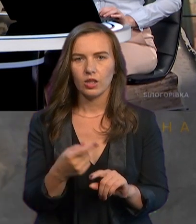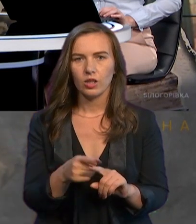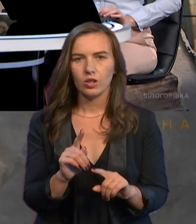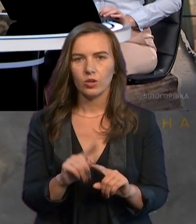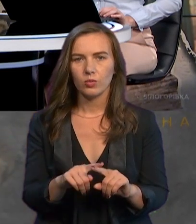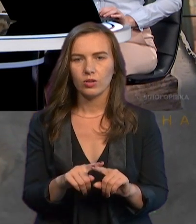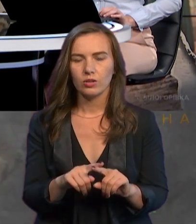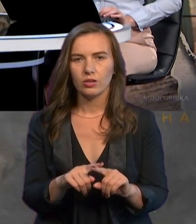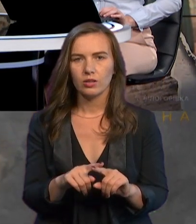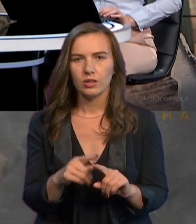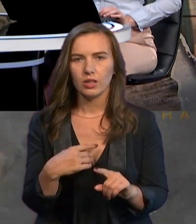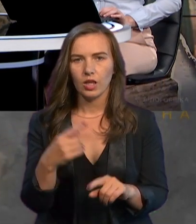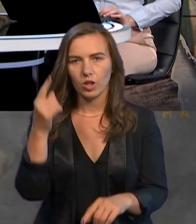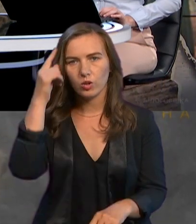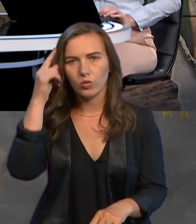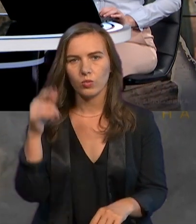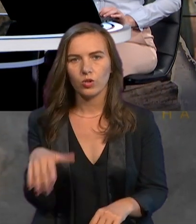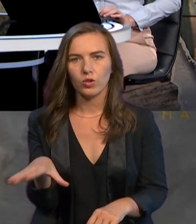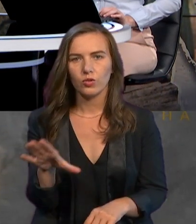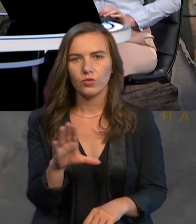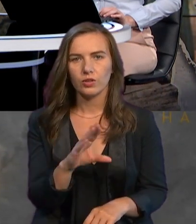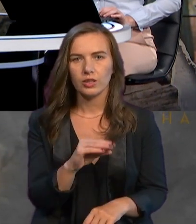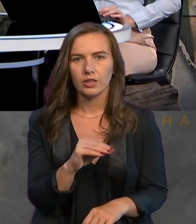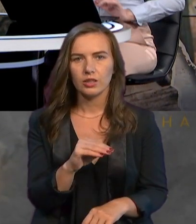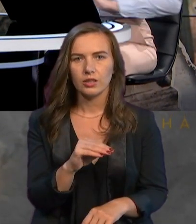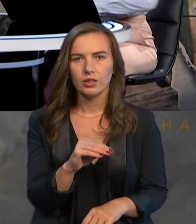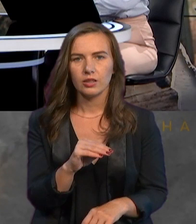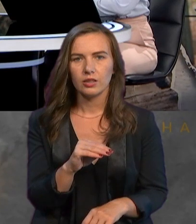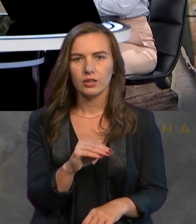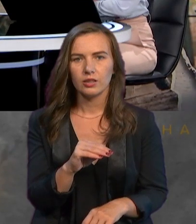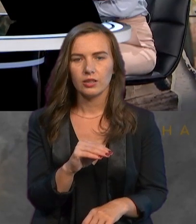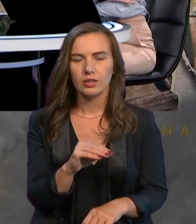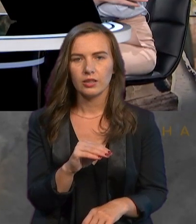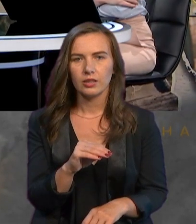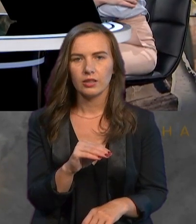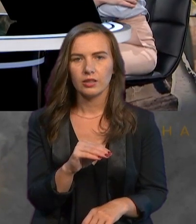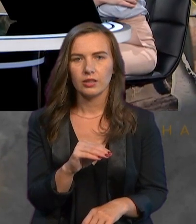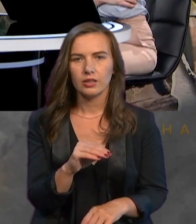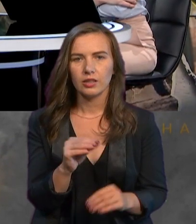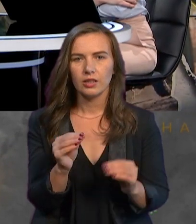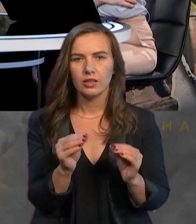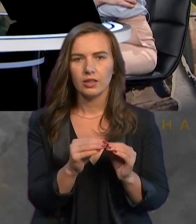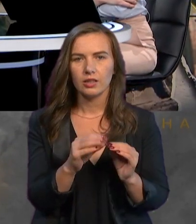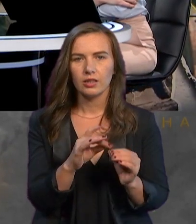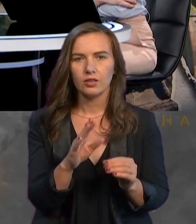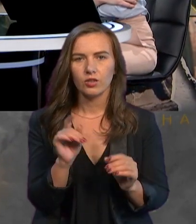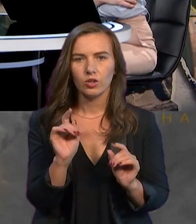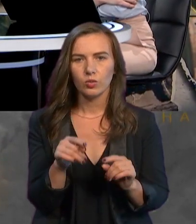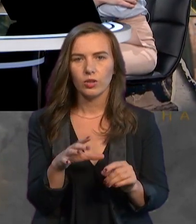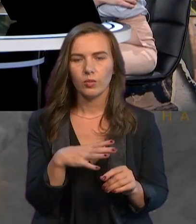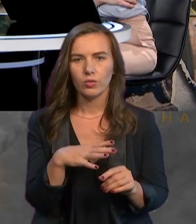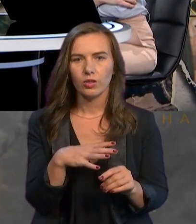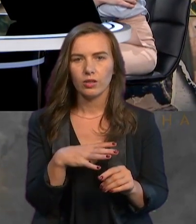Тому, я думаю, всі, ну, тобто, 10 хвилин тому я була в